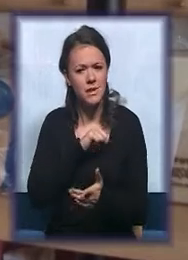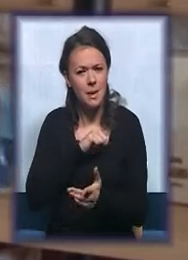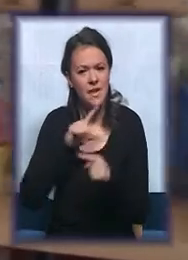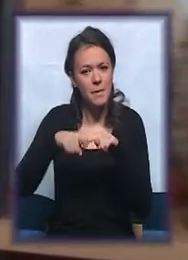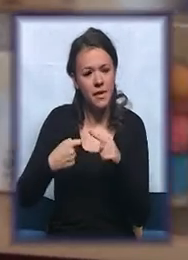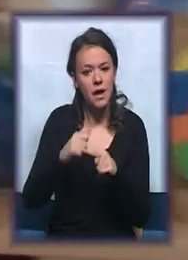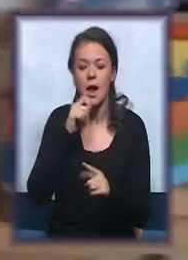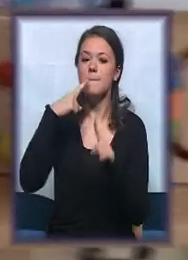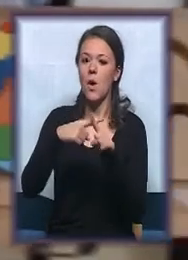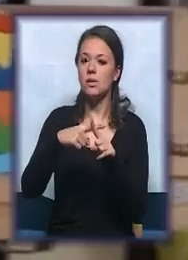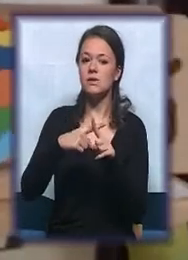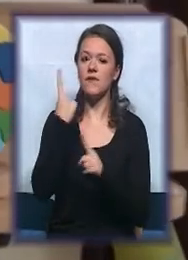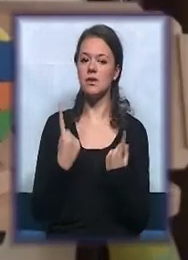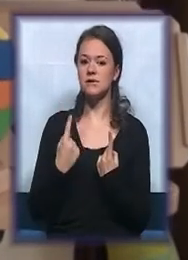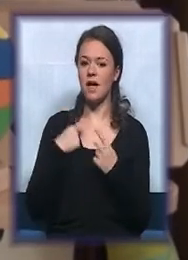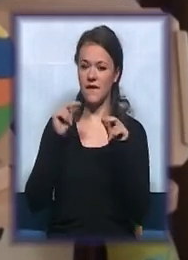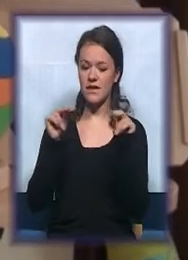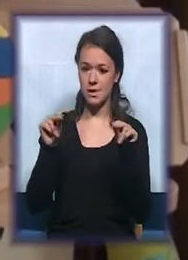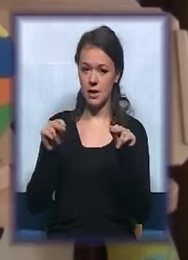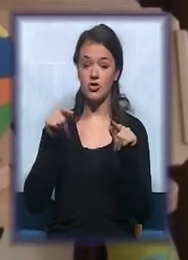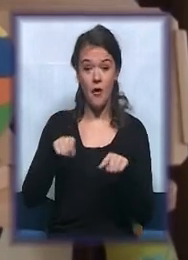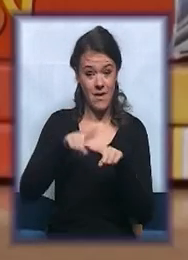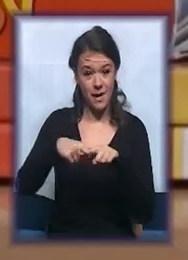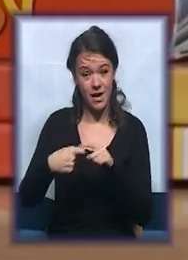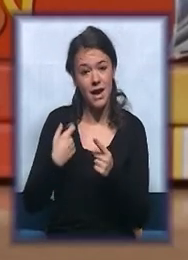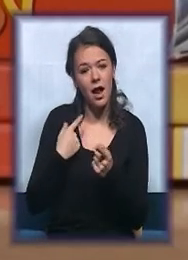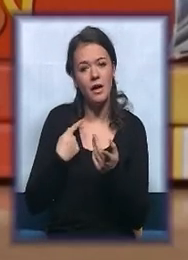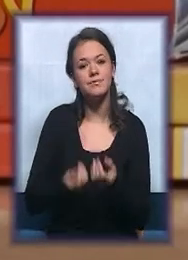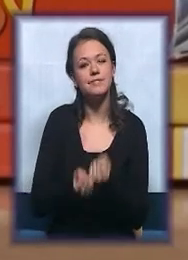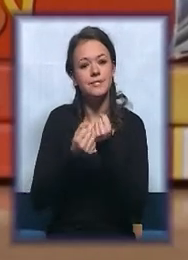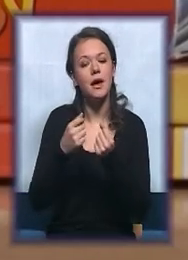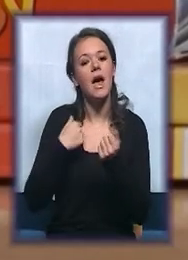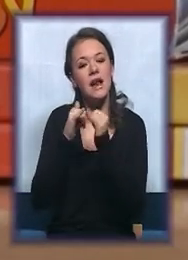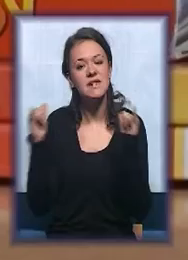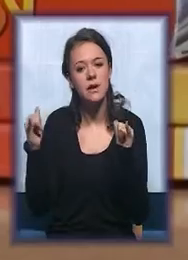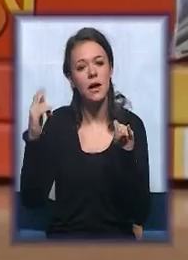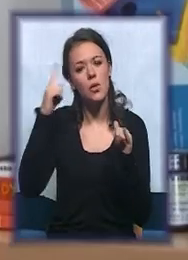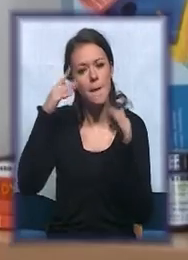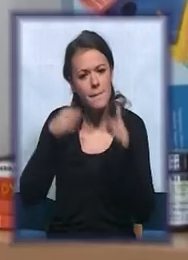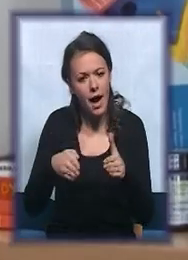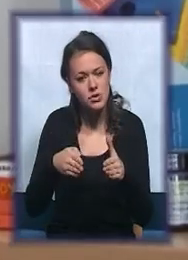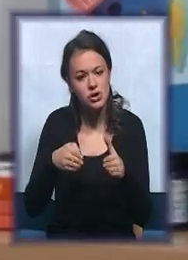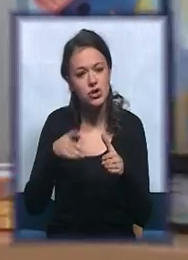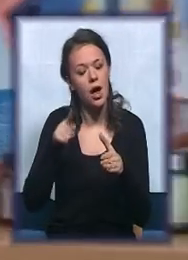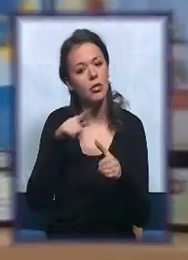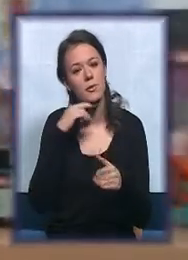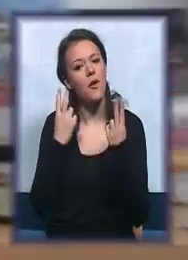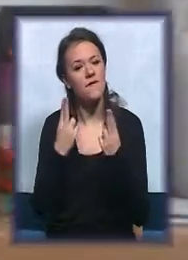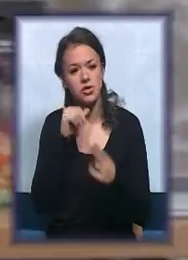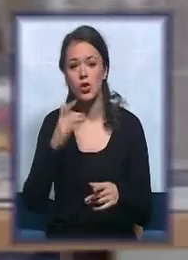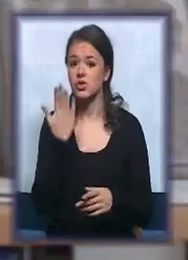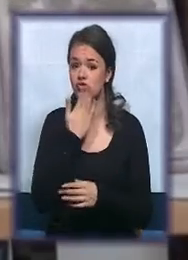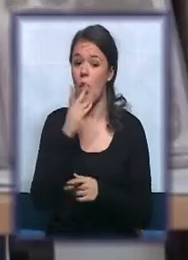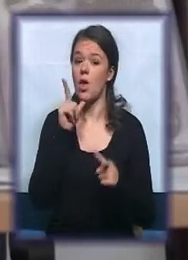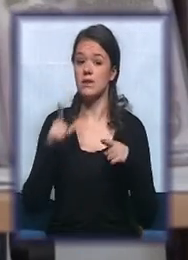pozitivnom stavu vaspitača. Uz ove materijale postupno se razvijaju pažnje i koncentracija, osobine značajne i za školu i za život.